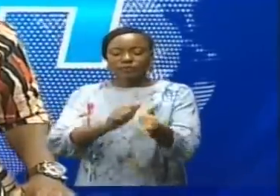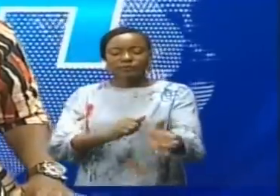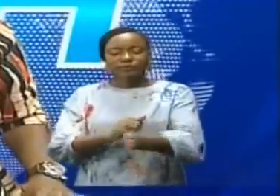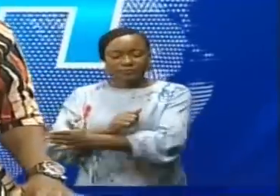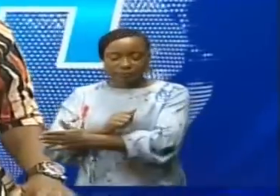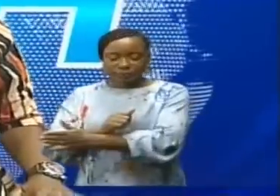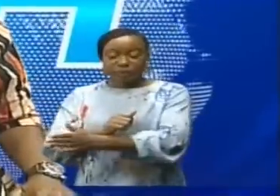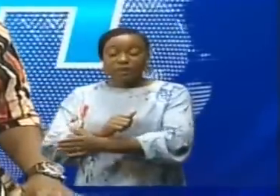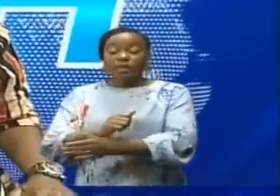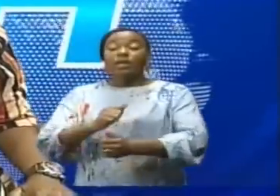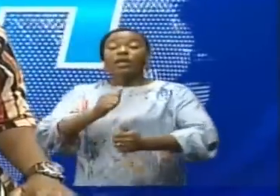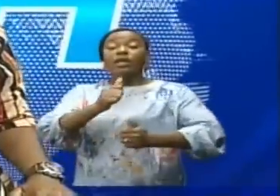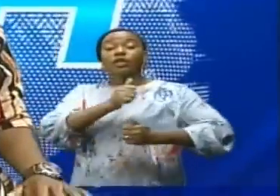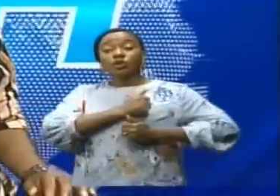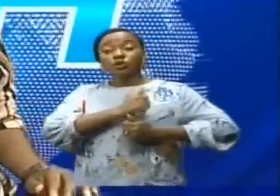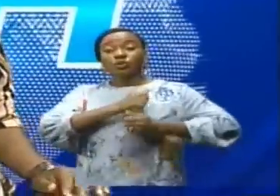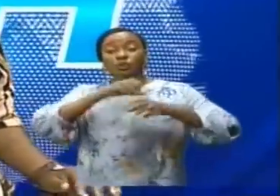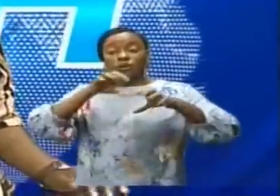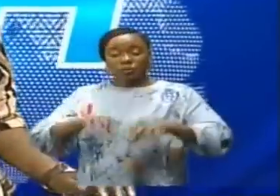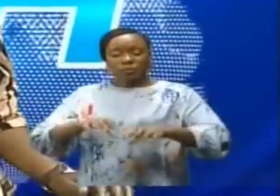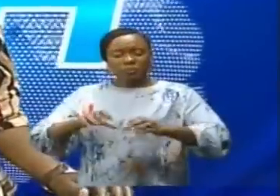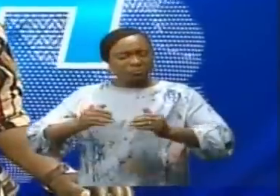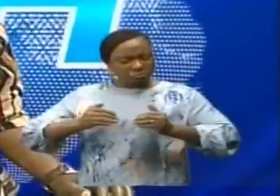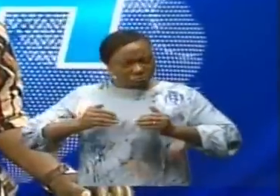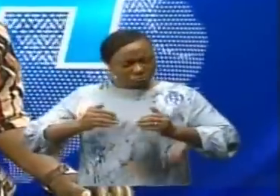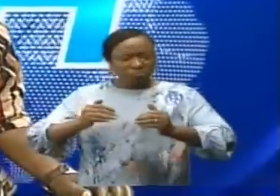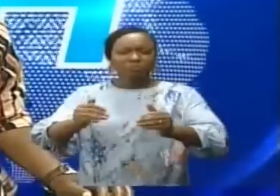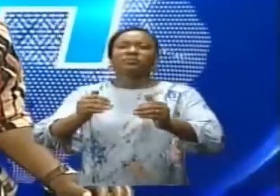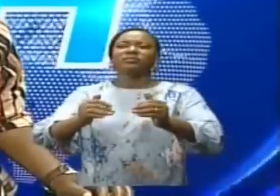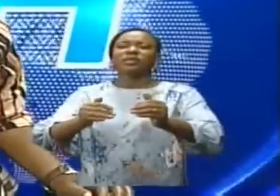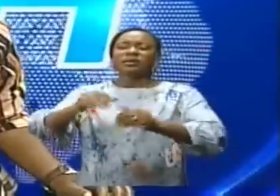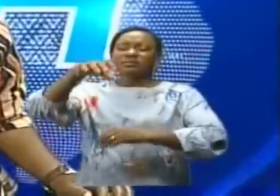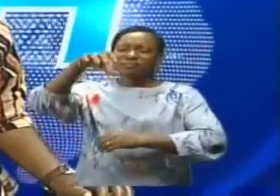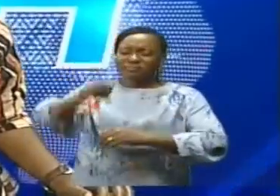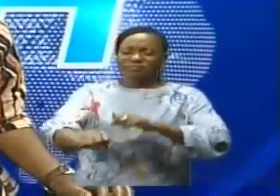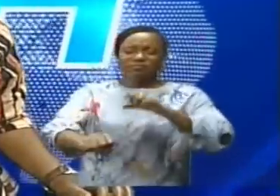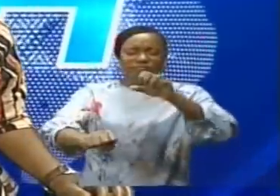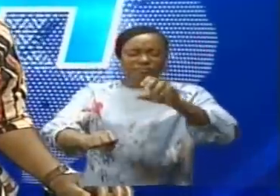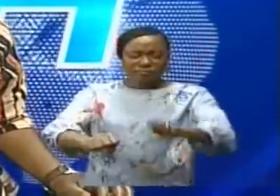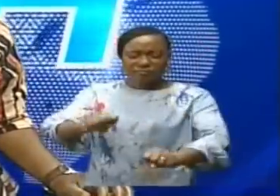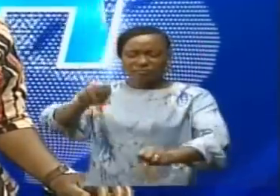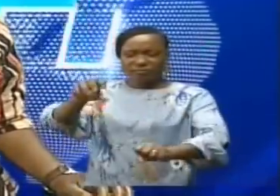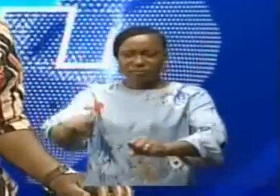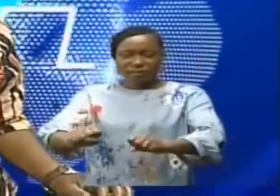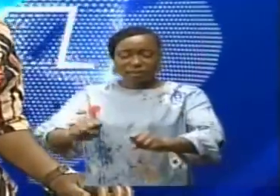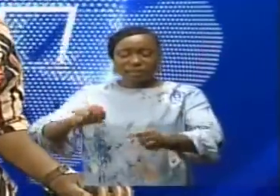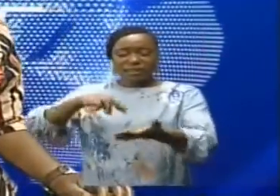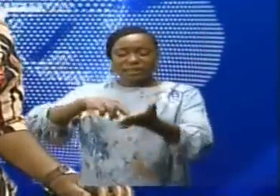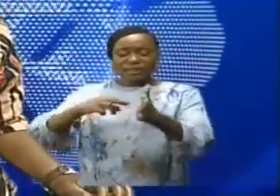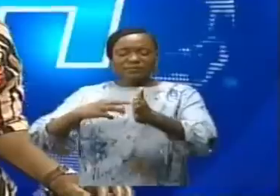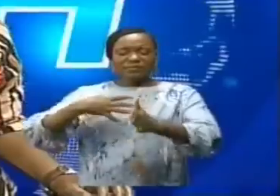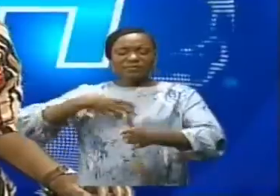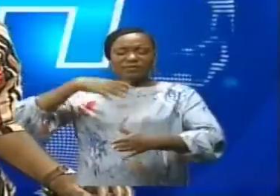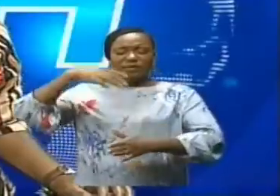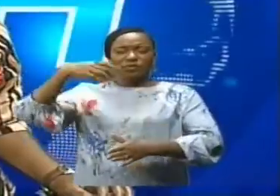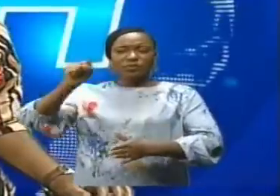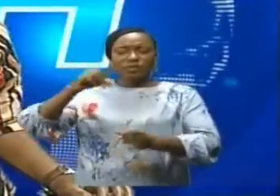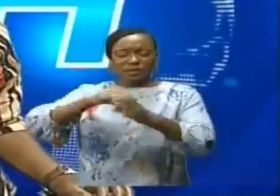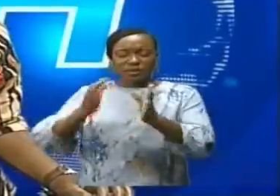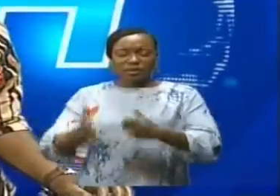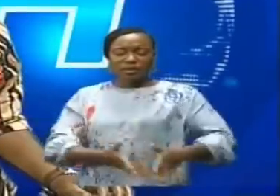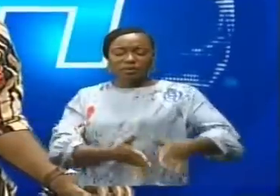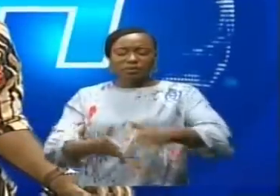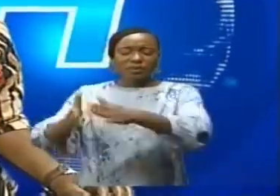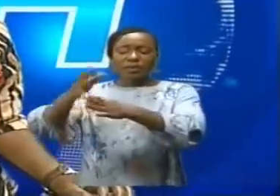continuent à remporter sur le rébelle terroriste ADEF, preuve de sa victoire sur la RN4 axe Commanda